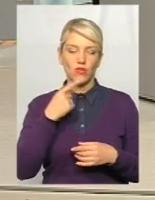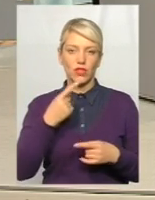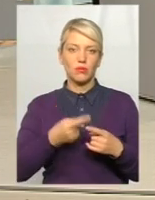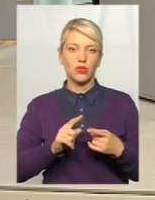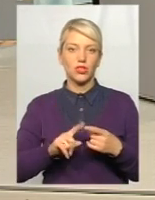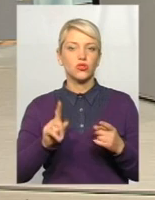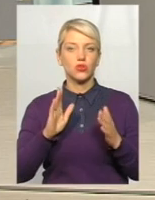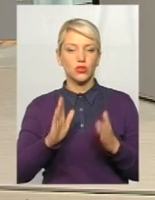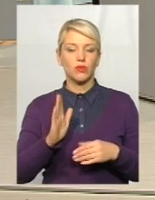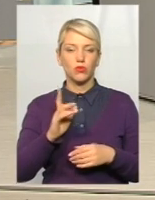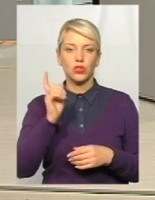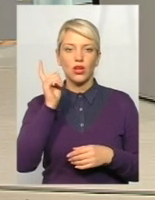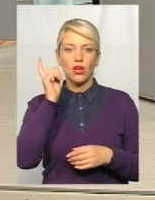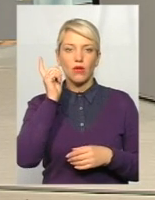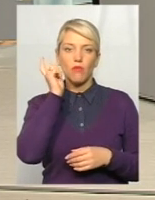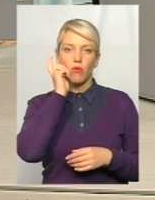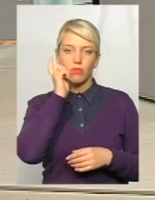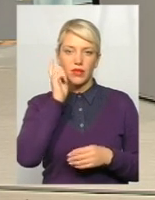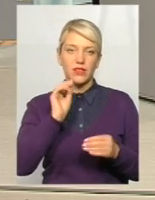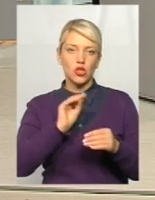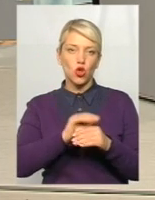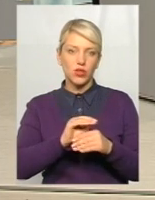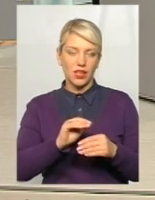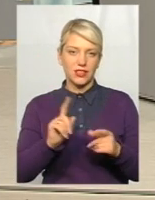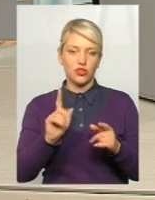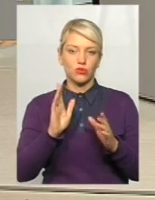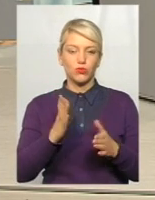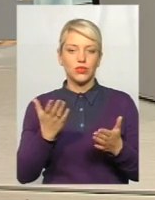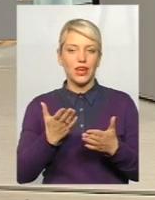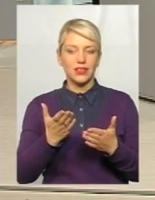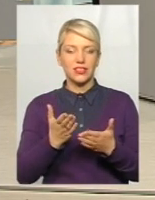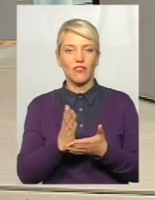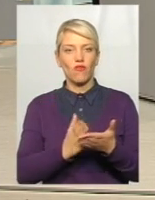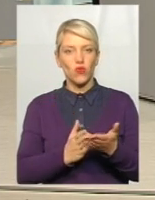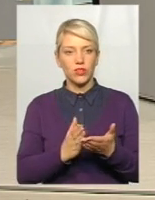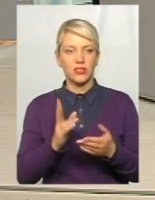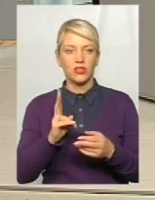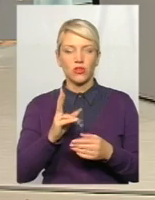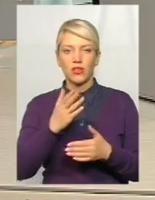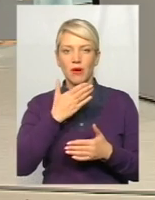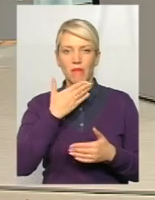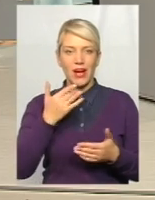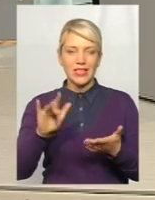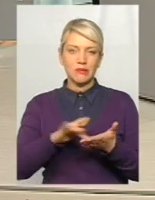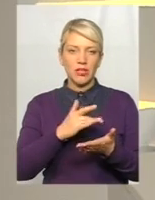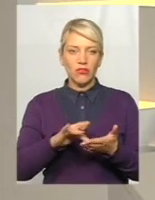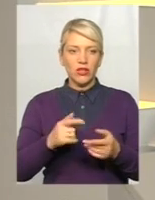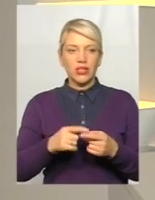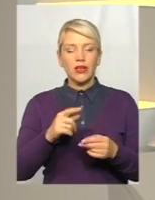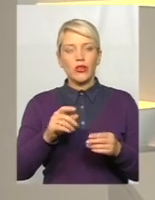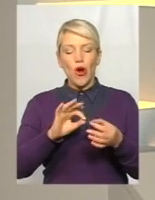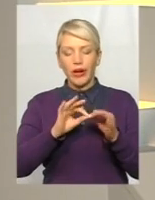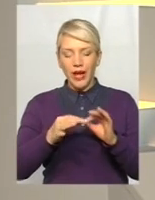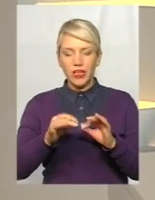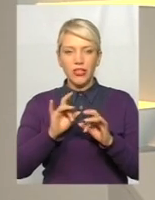що будуть ще мобільні додатки, так? Ще буде якісь функції для тих, хто, наприклад, там немає смартфону. Розкажіть докладніше,